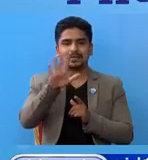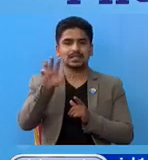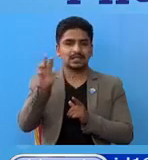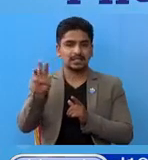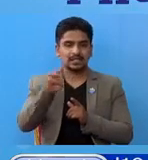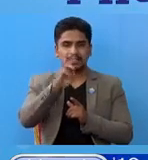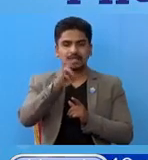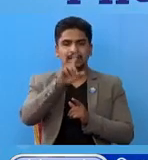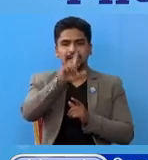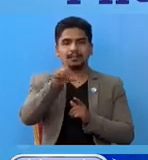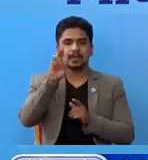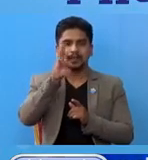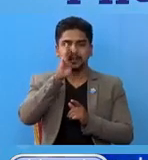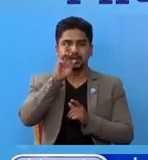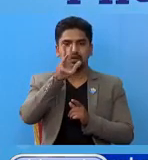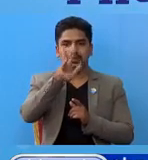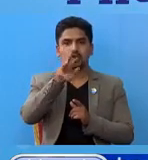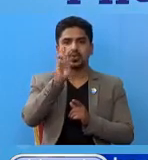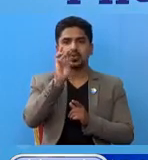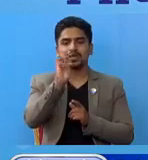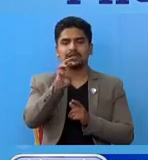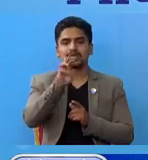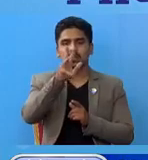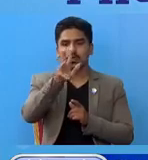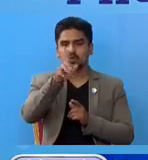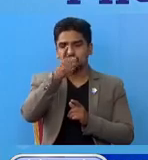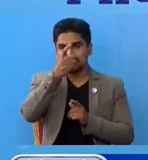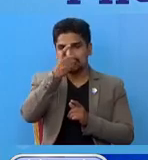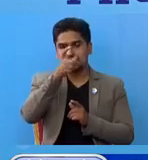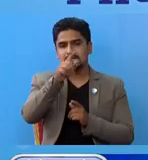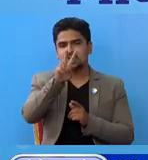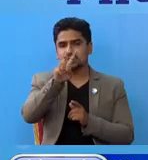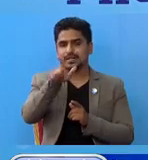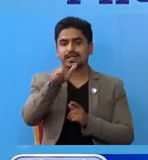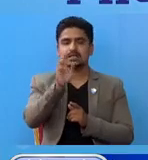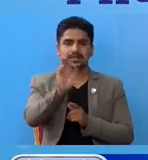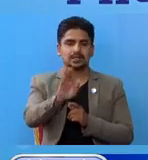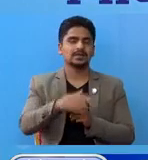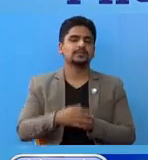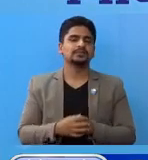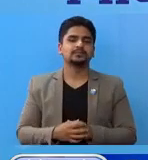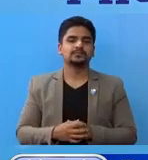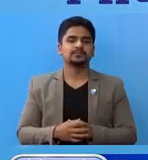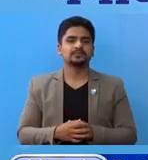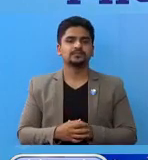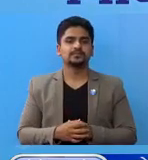र नेपाल मां 9,009,27 रहेको चू।